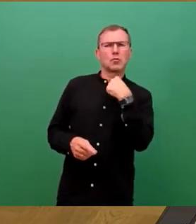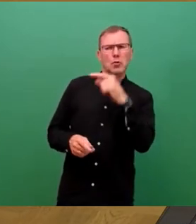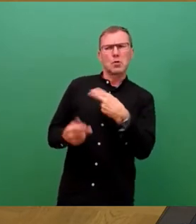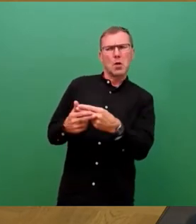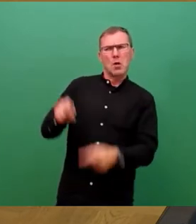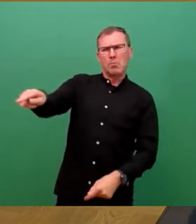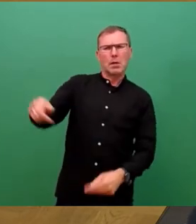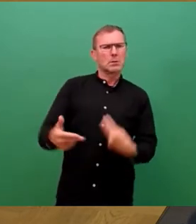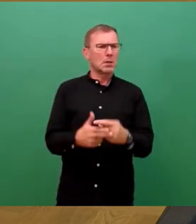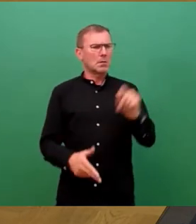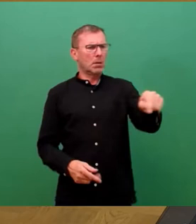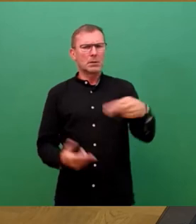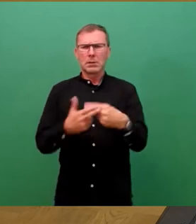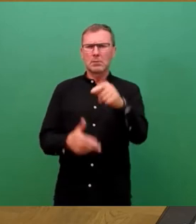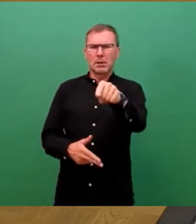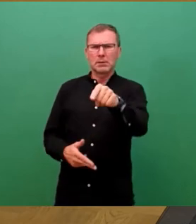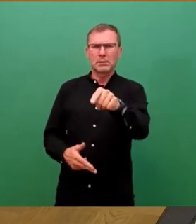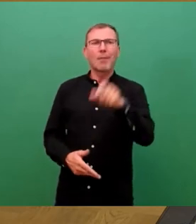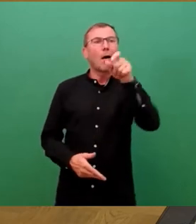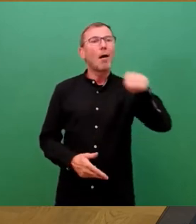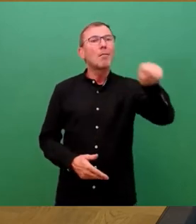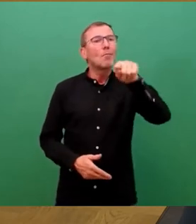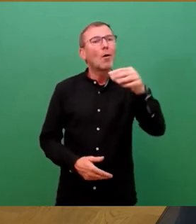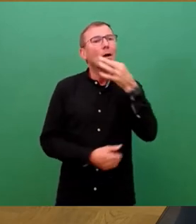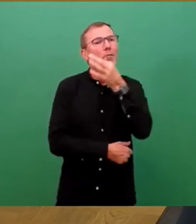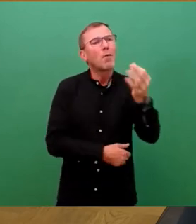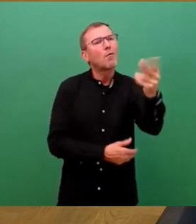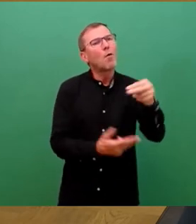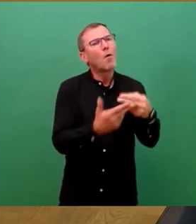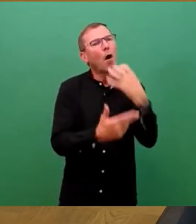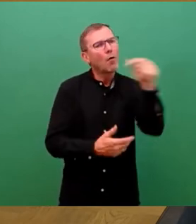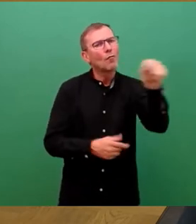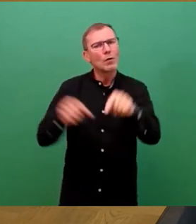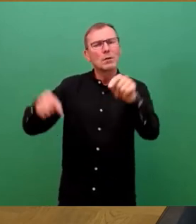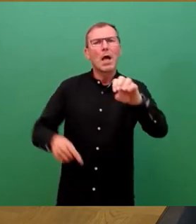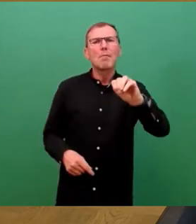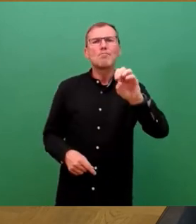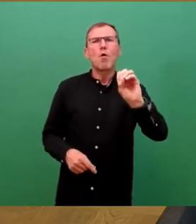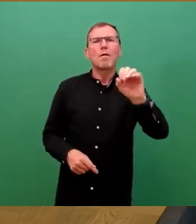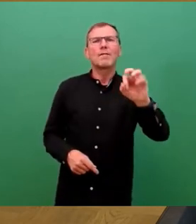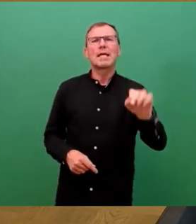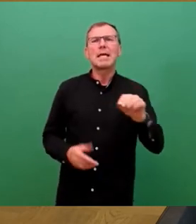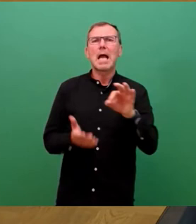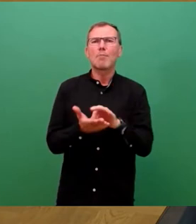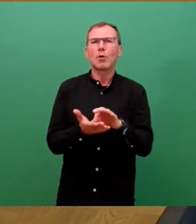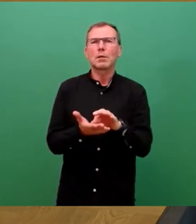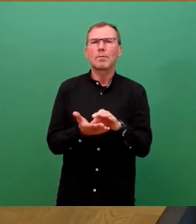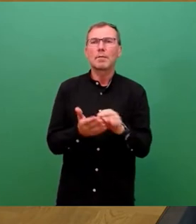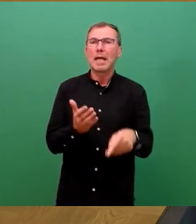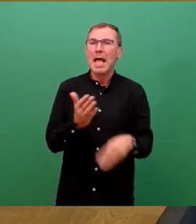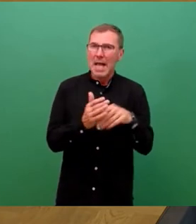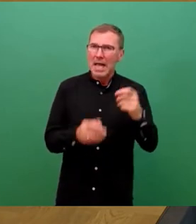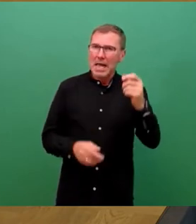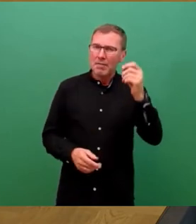hält. Bürger wurden bisher nicht befragt, ob die Mobi-Punkte an diesem Ort hilfreich sind oder eher